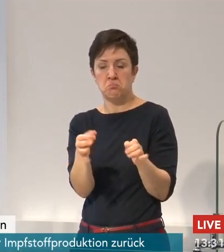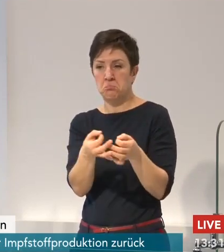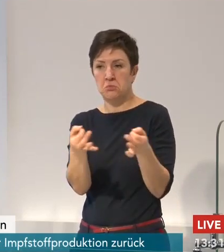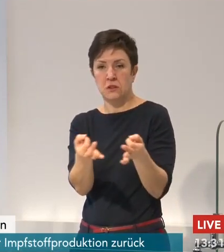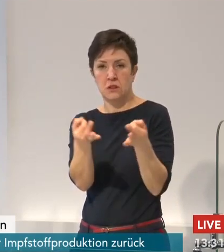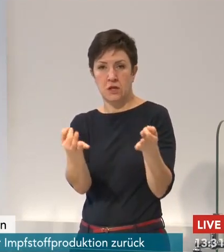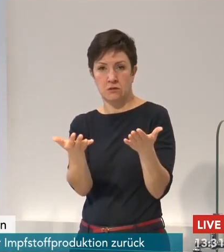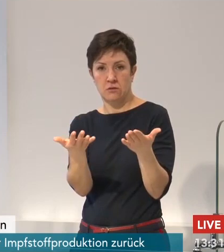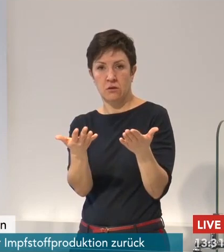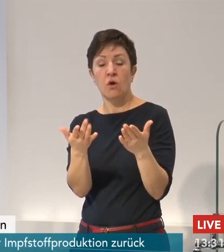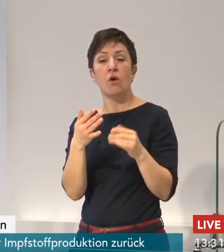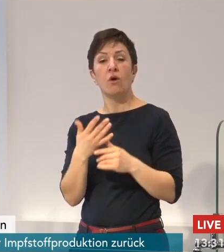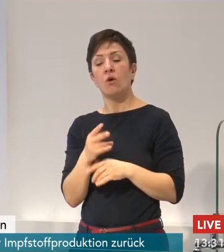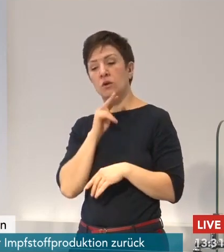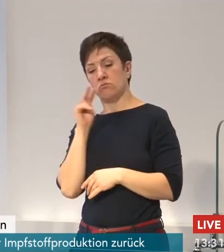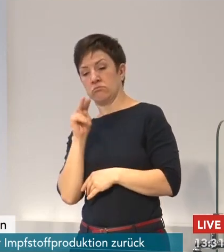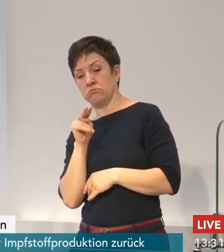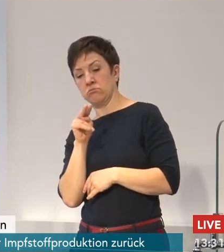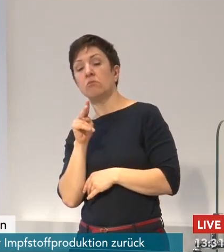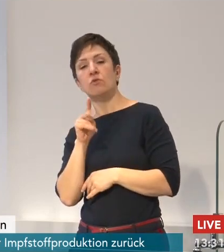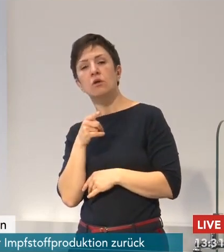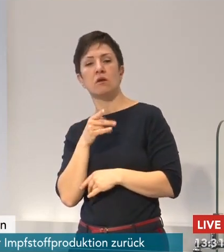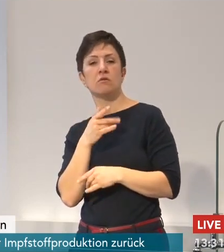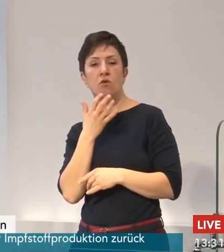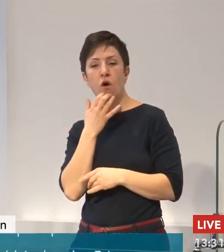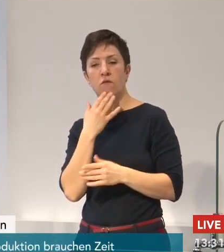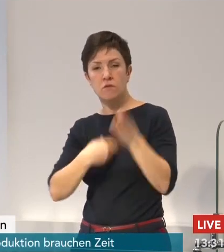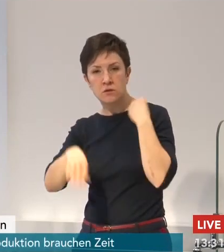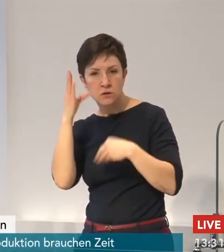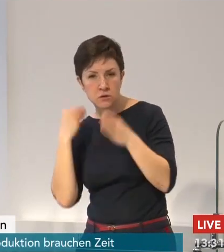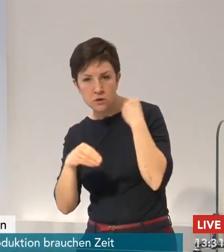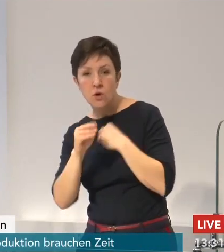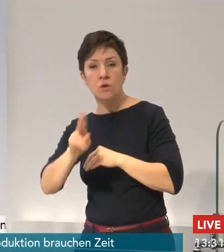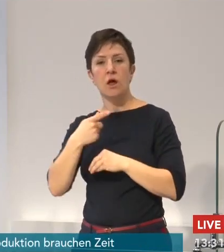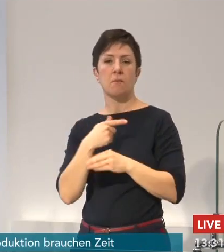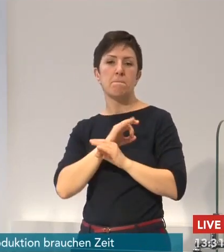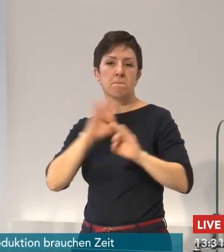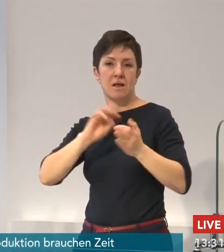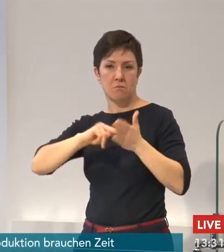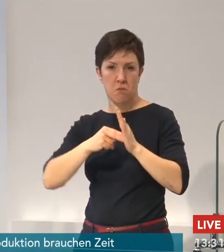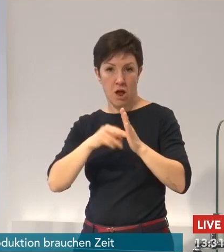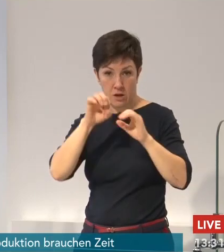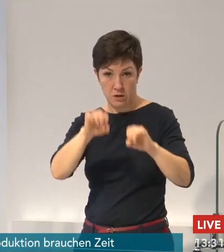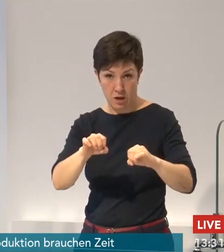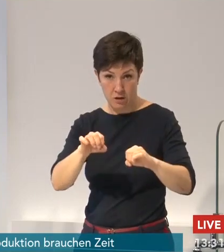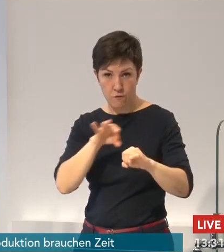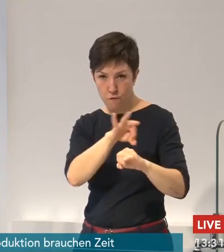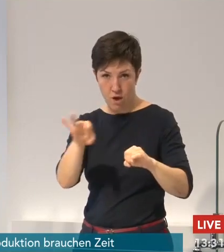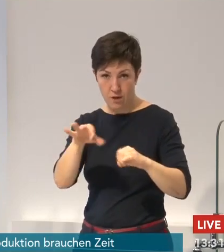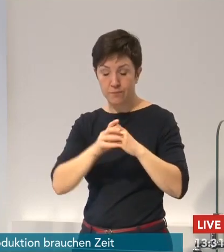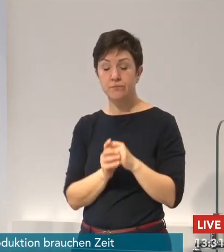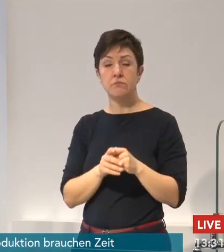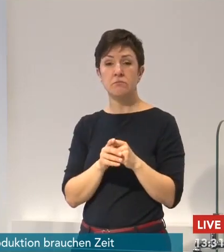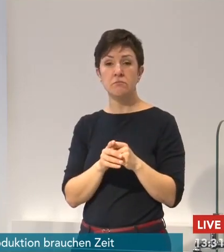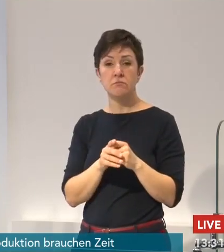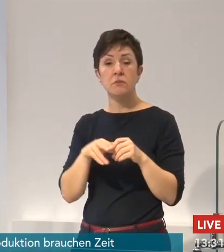zu ermöglichen. Dann kommen die Osterferien und mit Ende der Osterferien der Einstieg dann auch